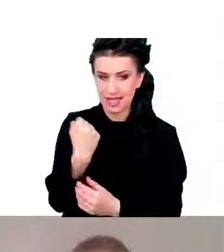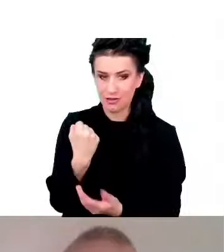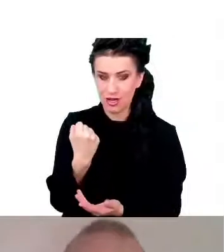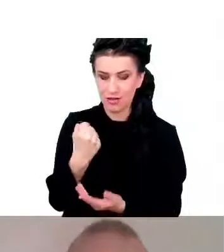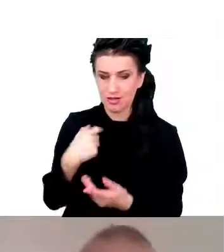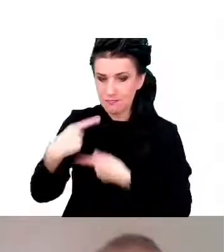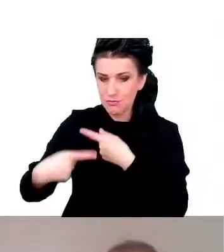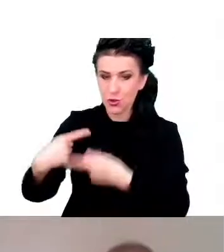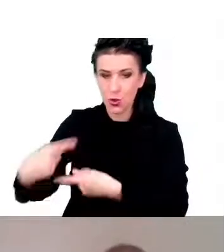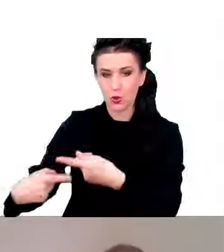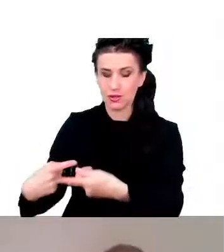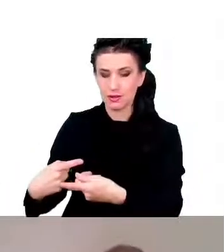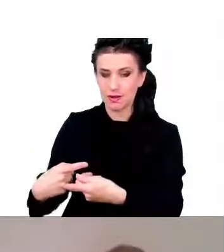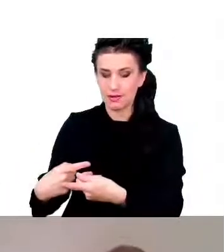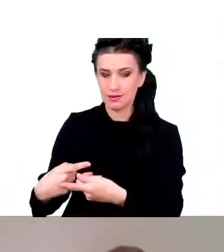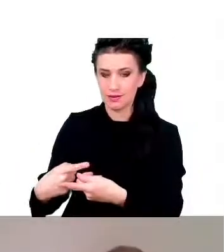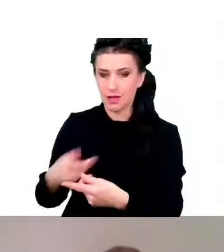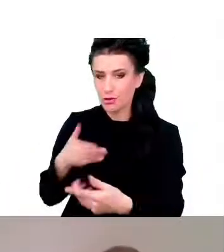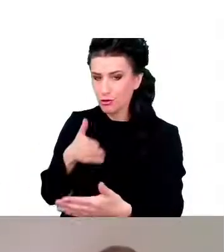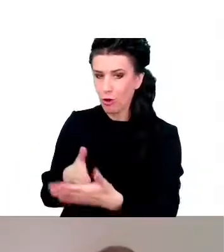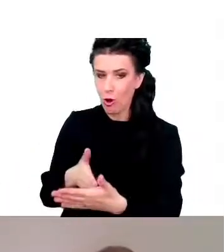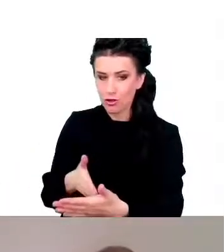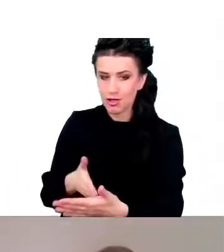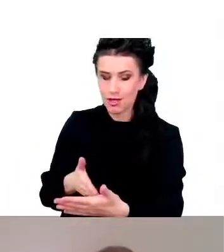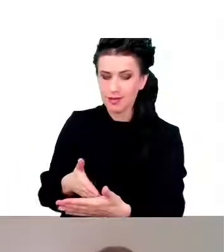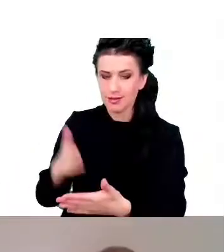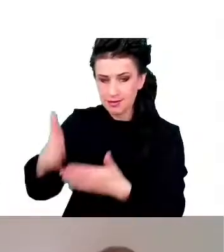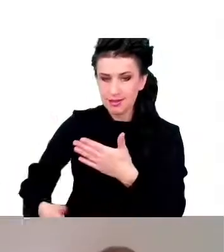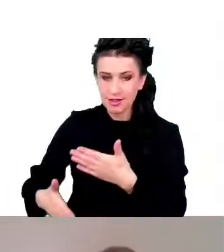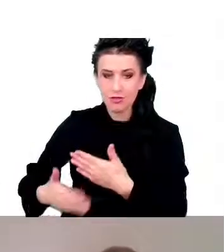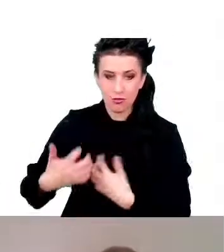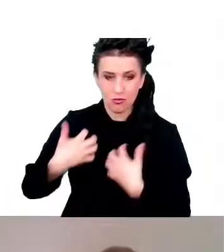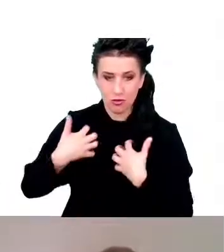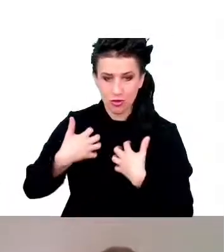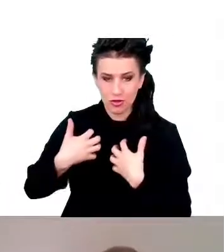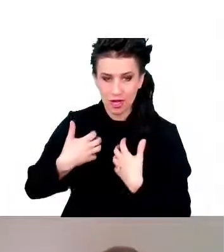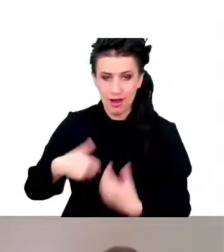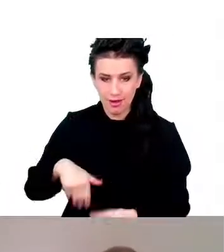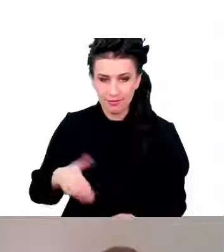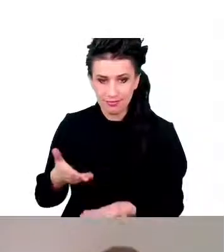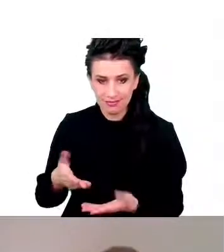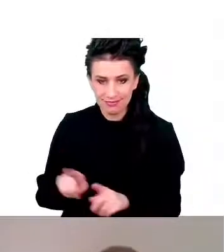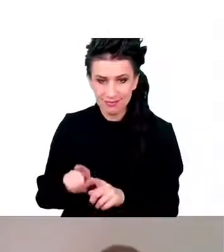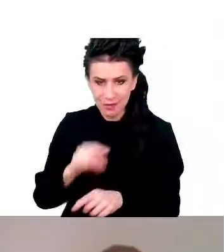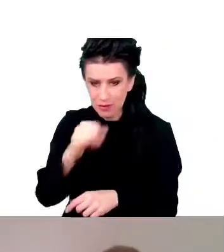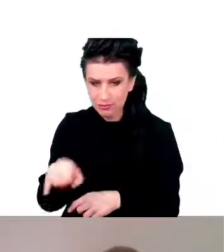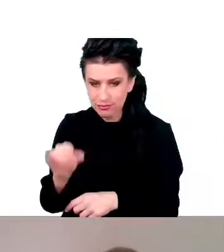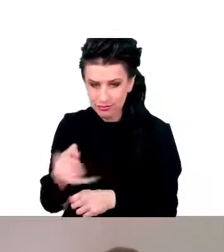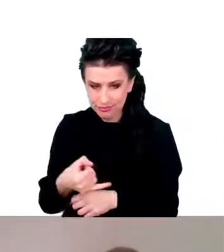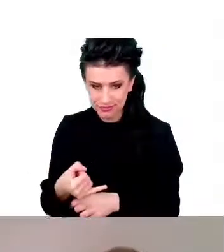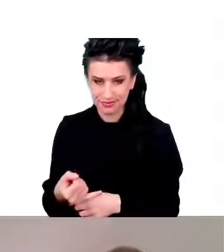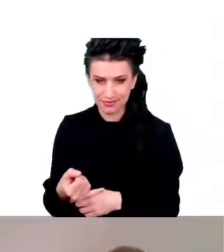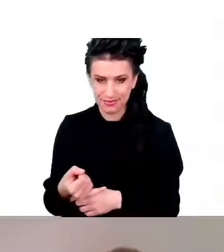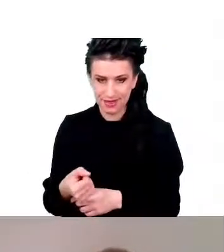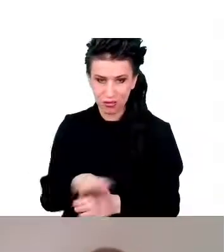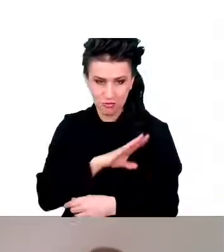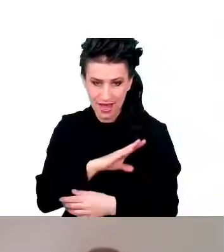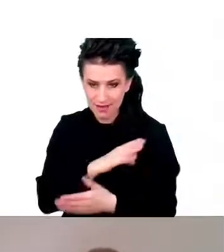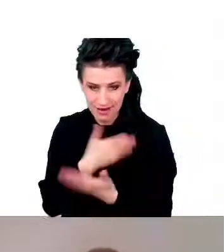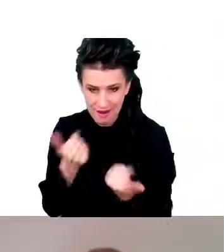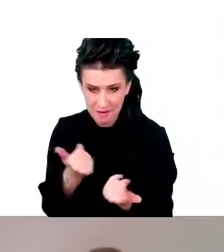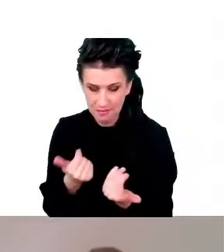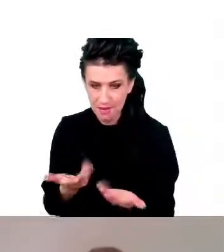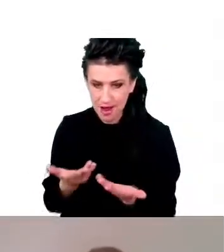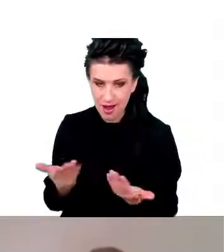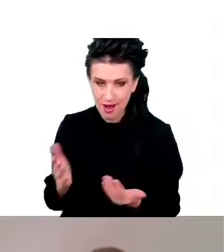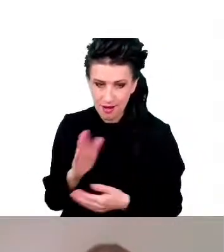koniec życia, jakim jest właśnie śmierć, przynajmniej z biologicznego punktu widzenia, bo wiadomo, że nie możemy wpływać